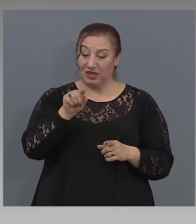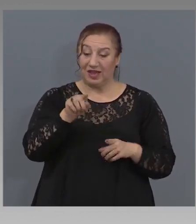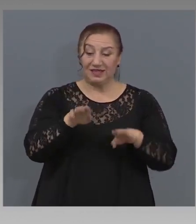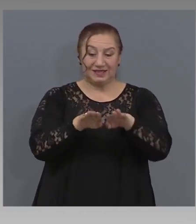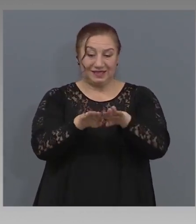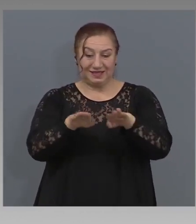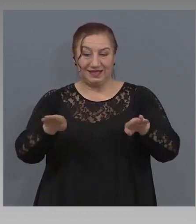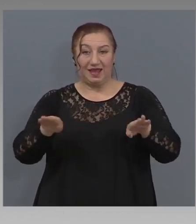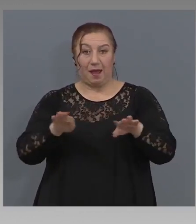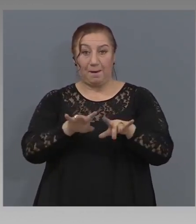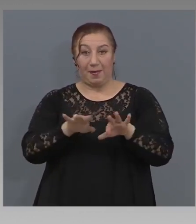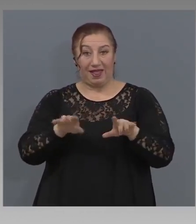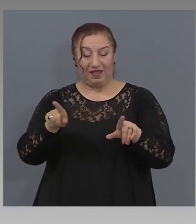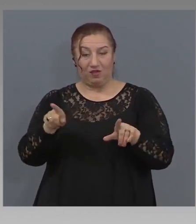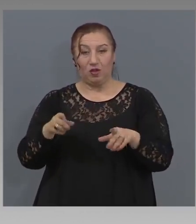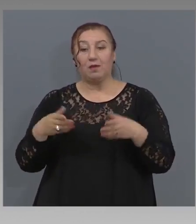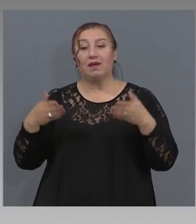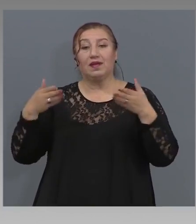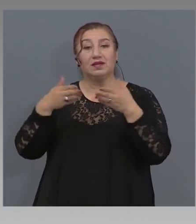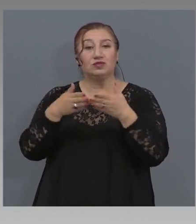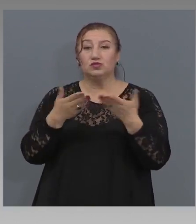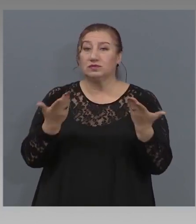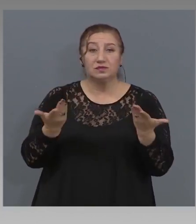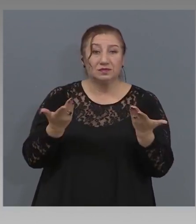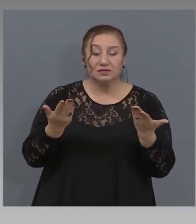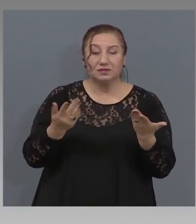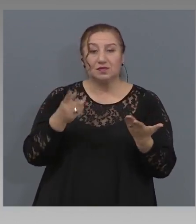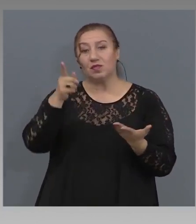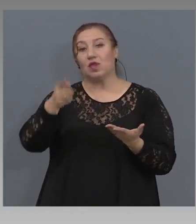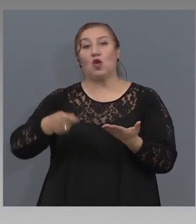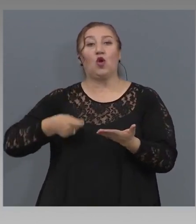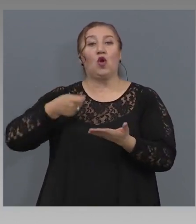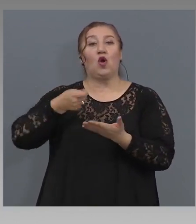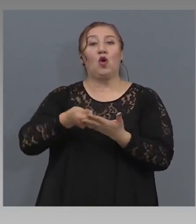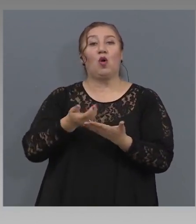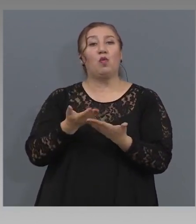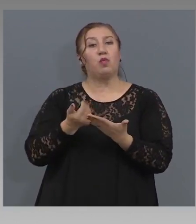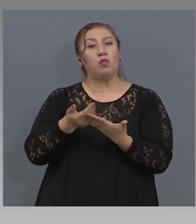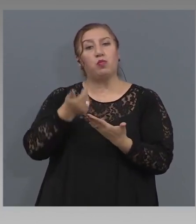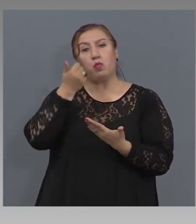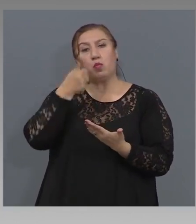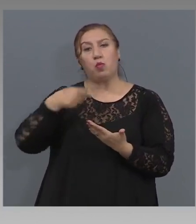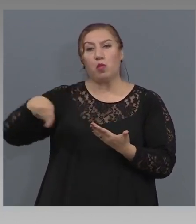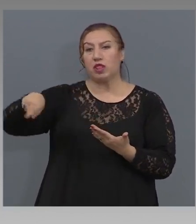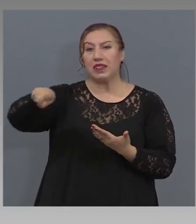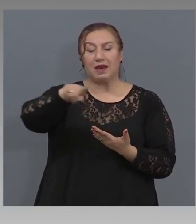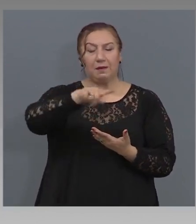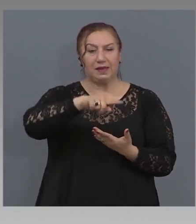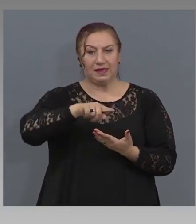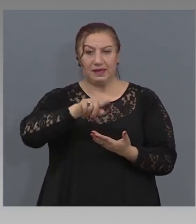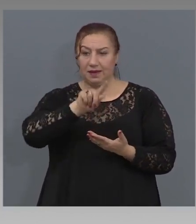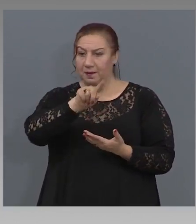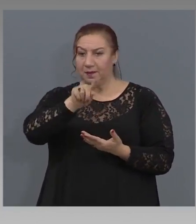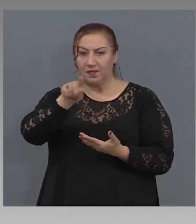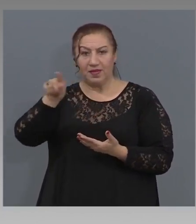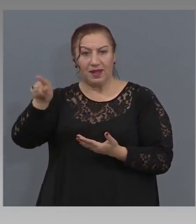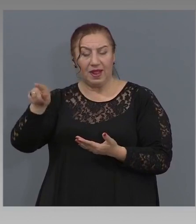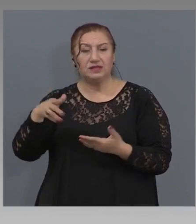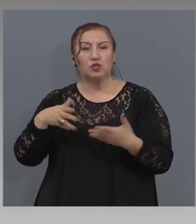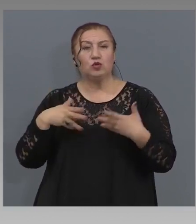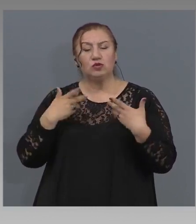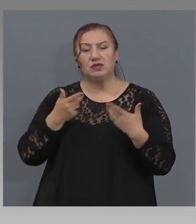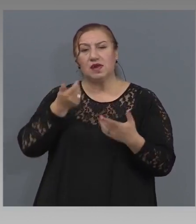коментираме днеска е насочена към потребителите. Към тези потребители, които искат да ползват,